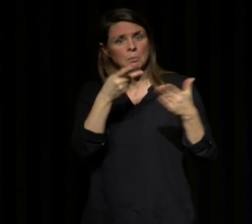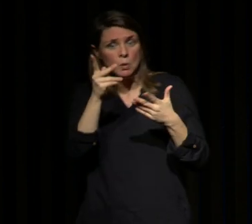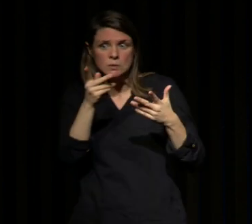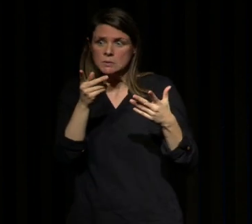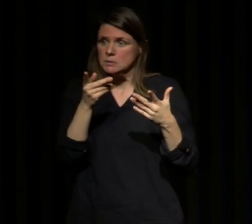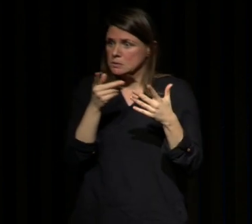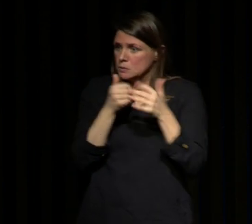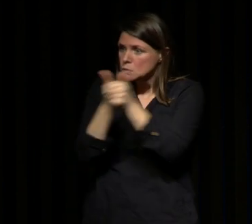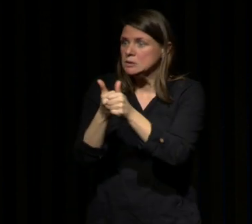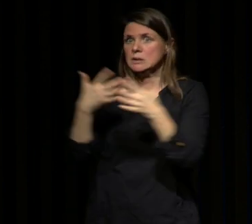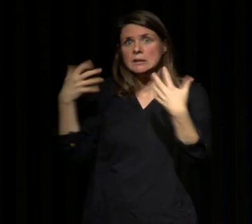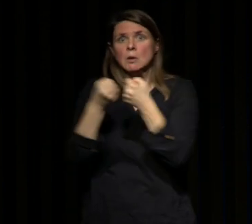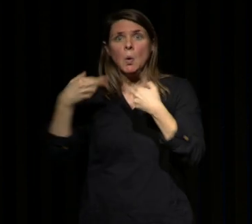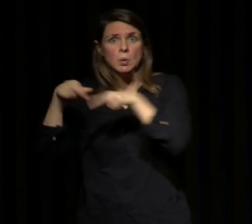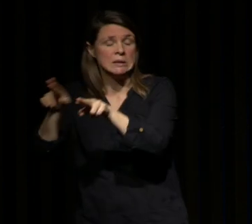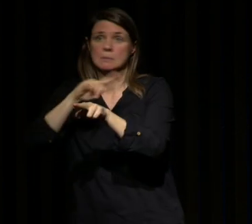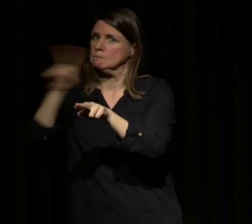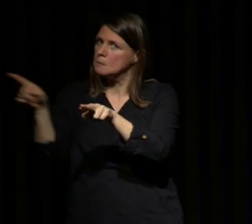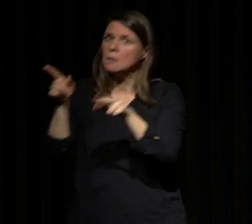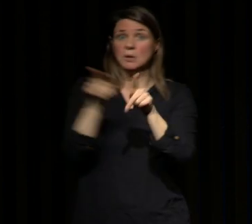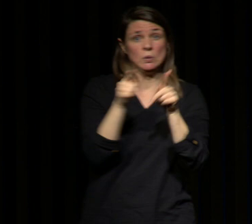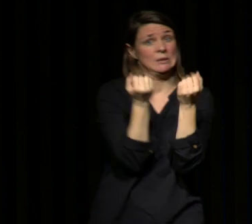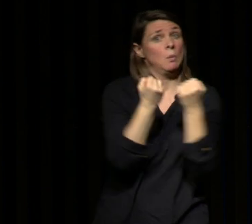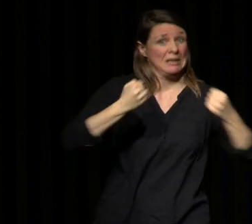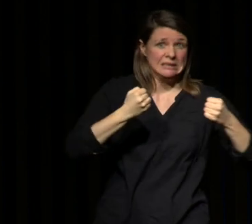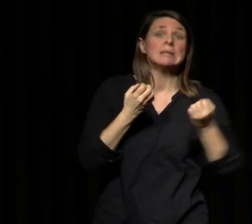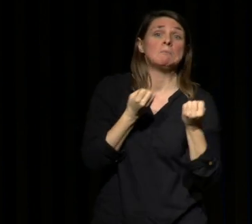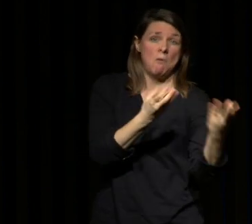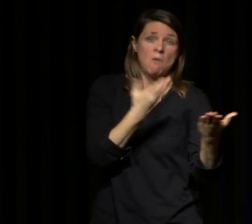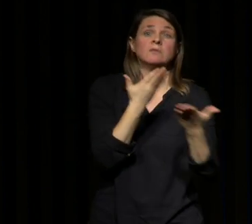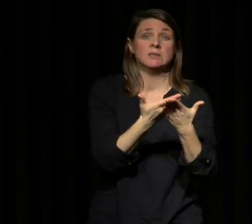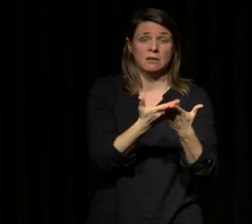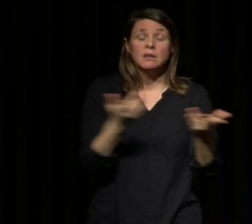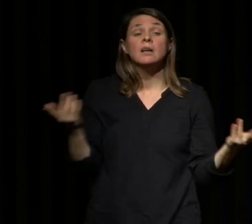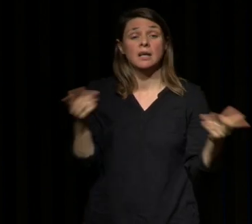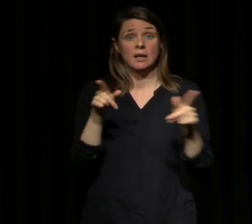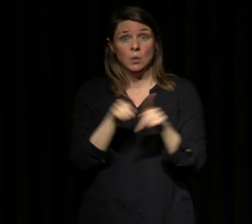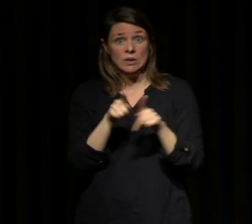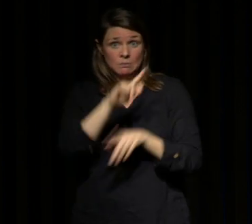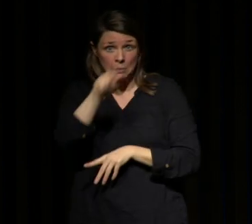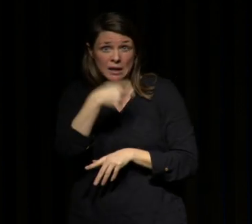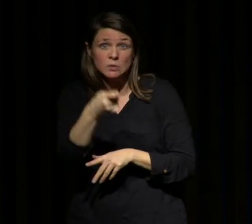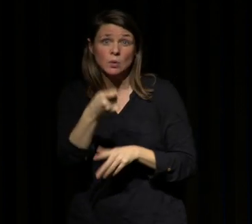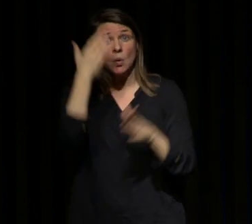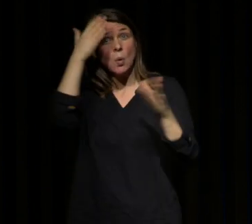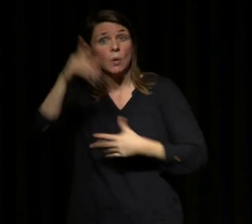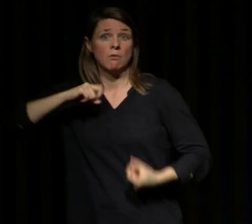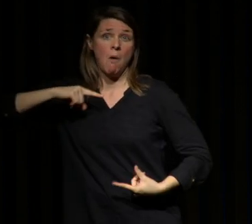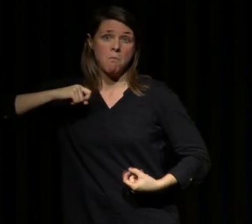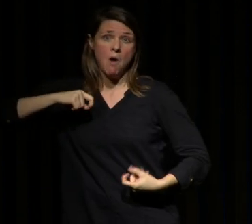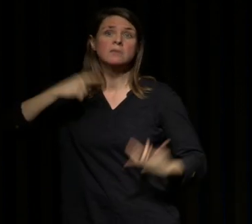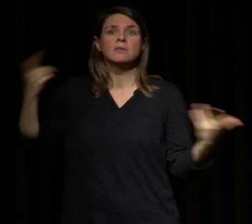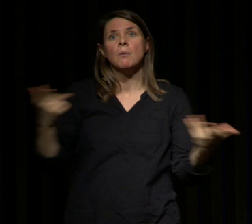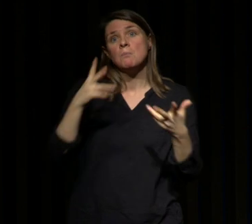mais ça favorise également vous le verrez l'obésité ça perturbe également la production d'autres hormones comme la